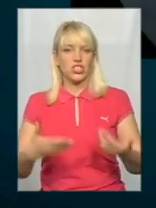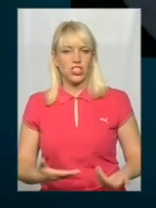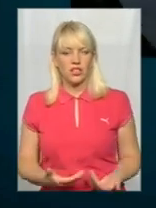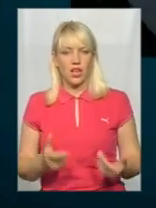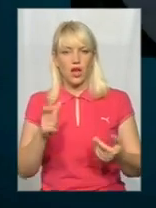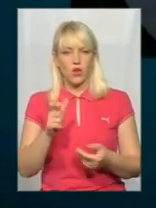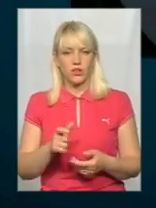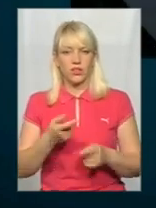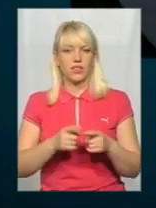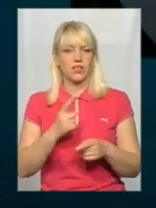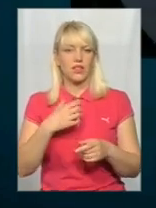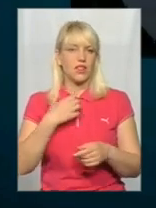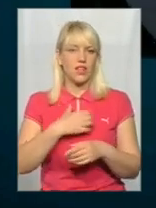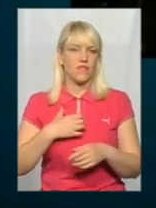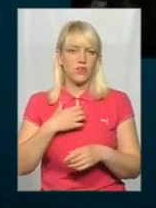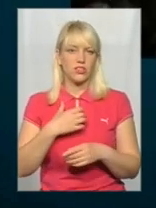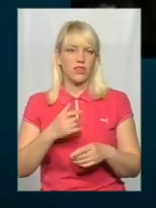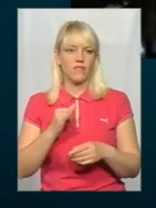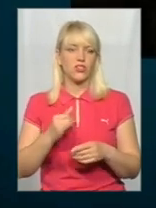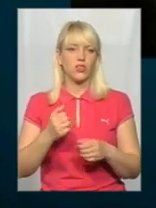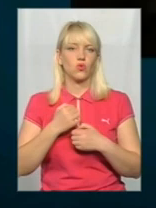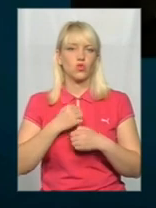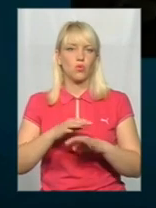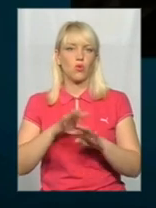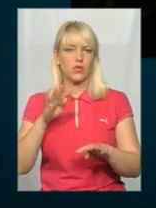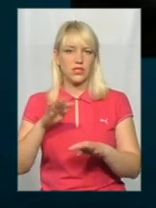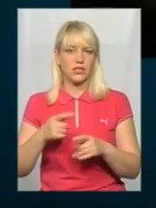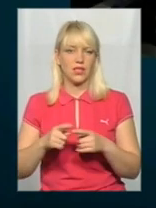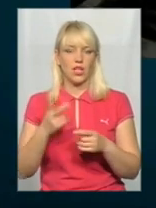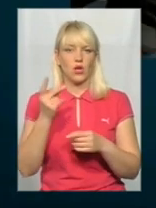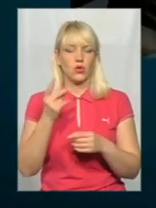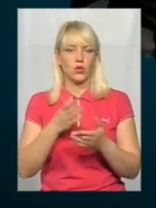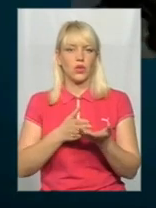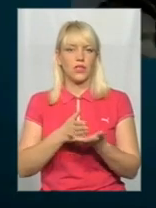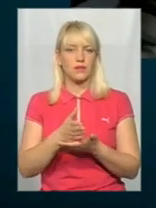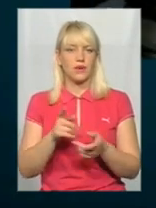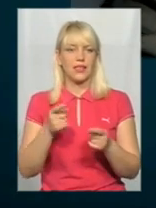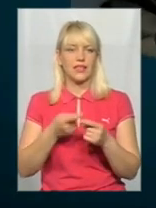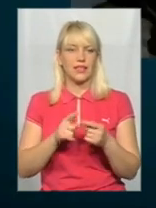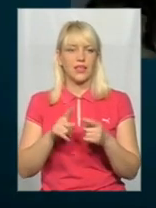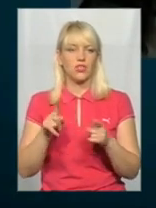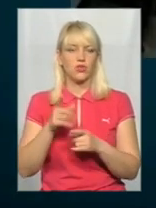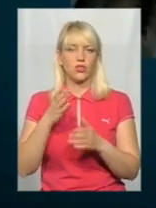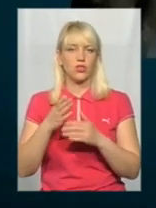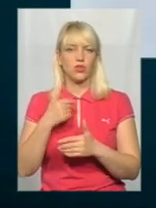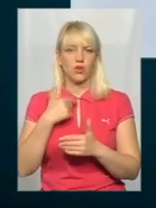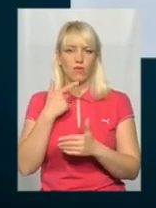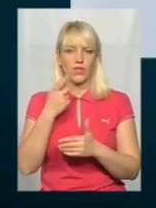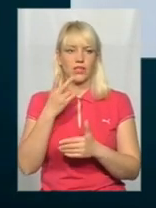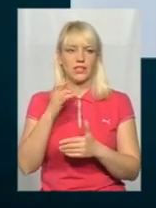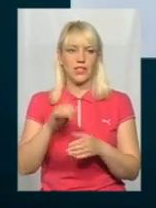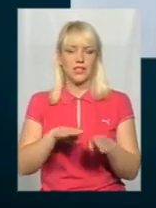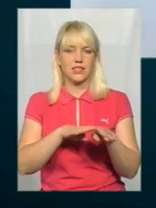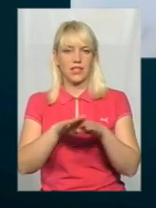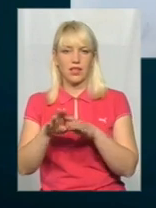найважливіше зараз у Збройних силах. Тим другим аспектом є те, що я візьму, навіть за стандартами, якщо ми вже